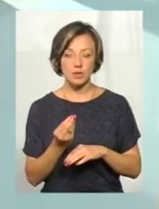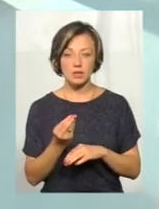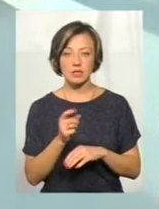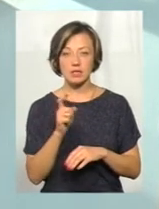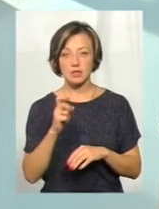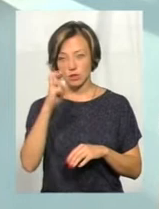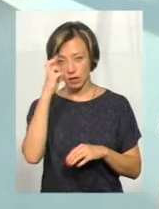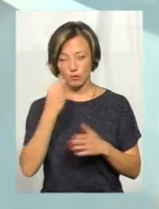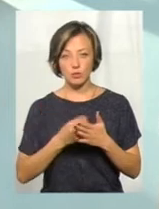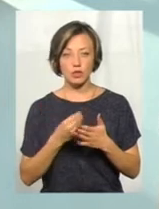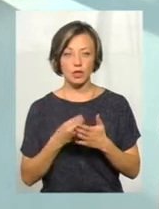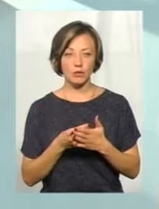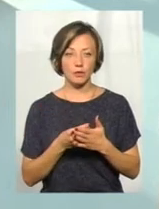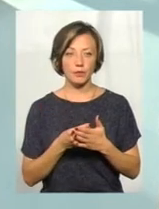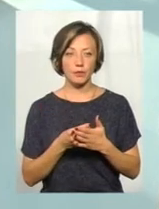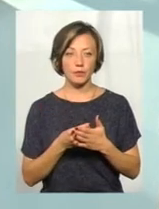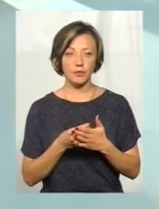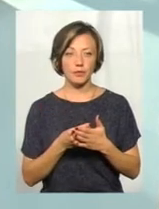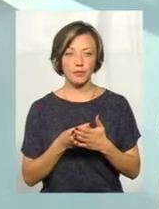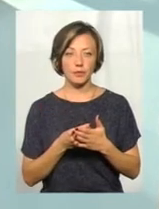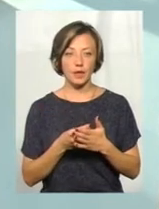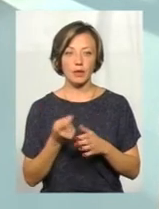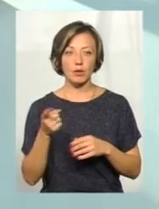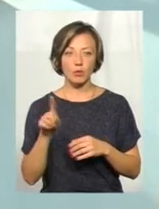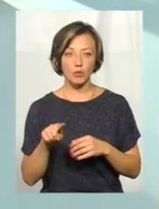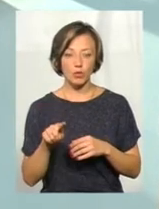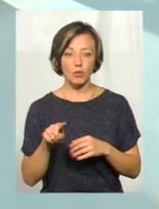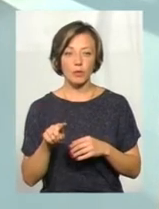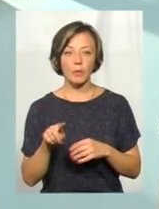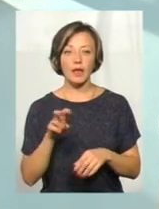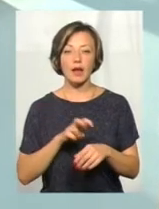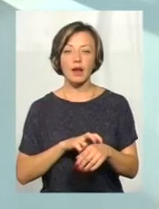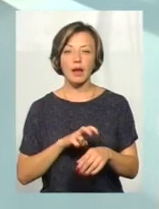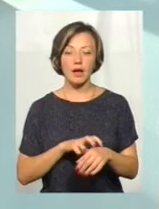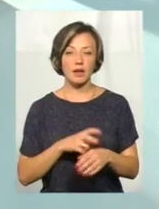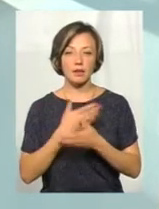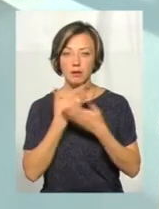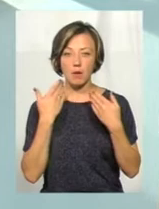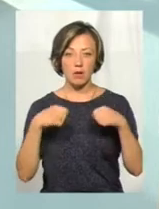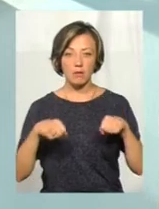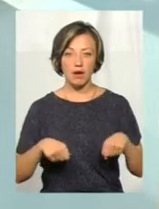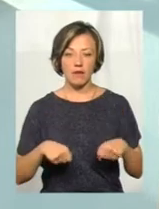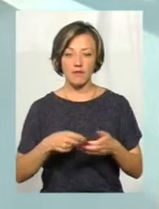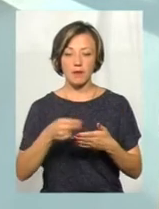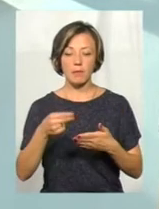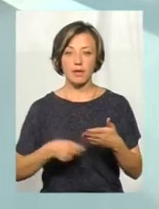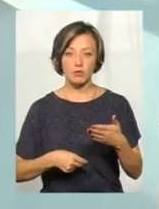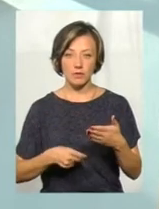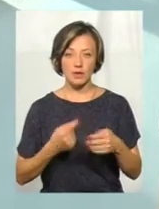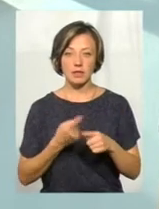державного бюджету. І тому лікарі не мають права виписувати